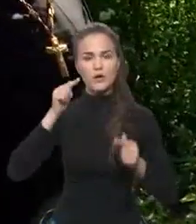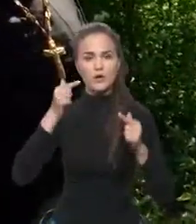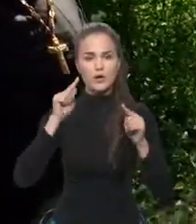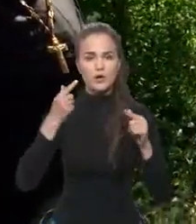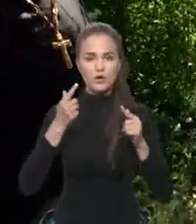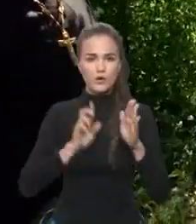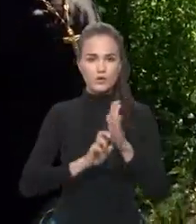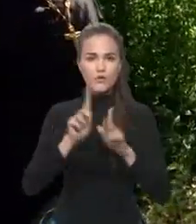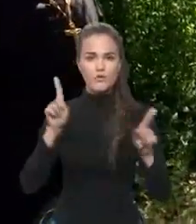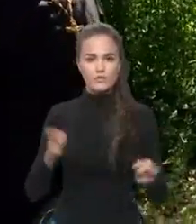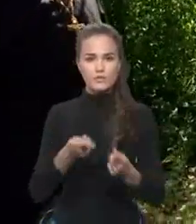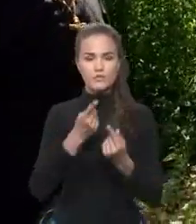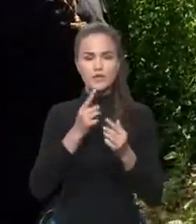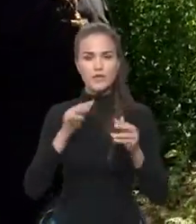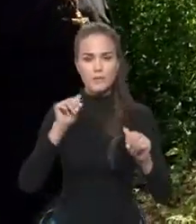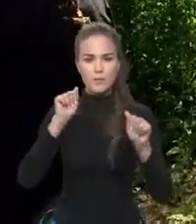и по мере сил